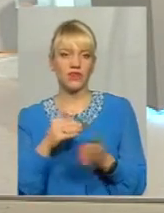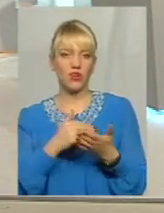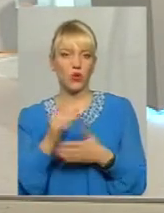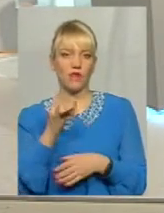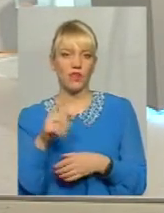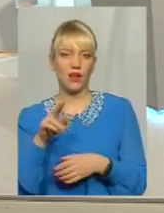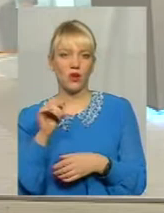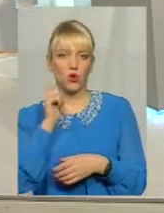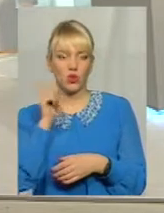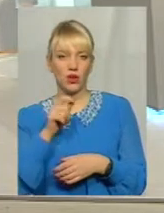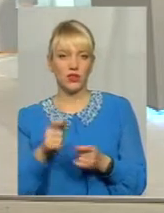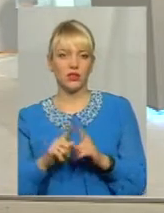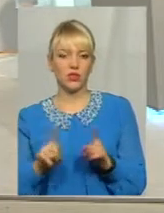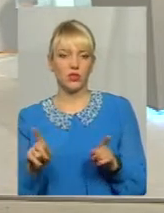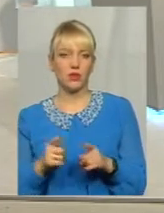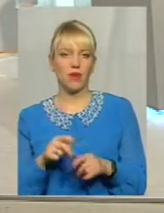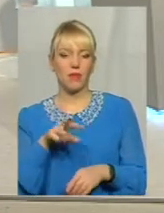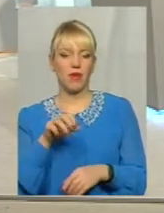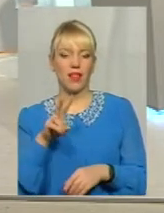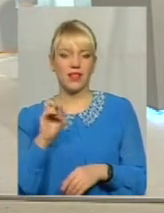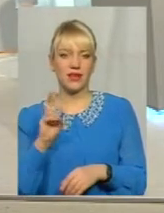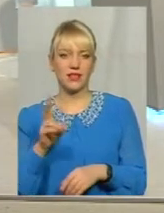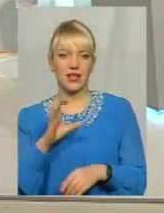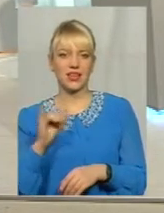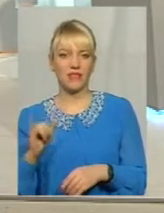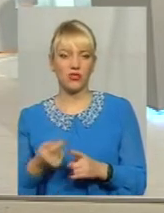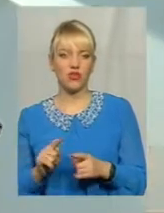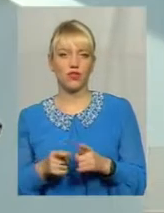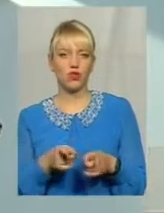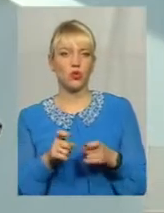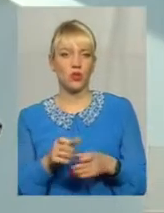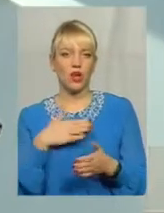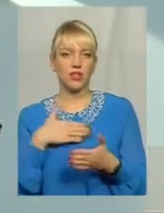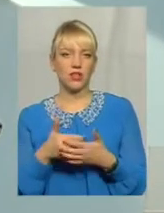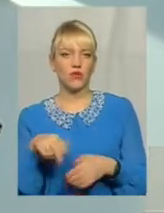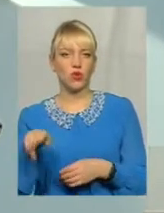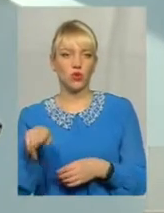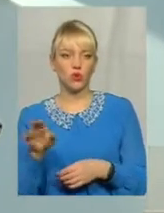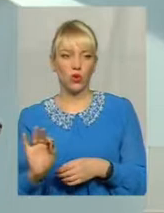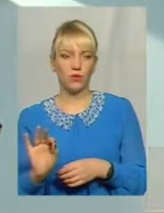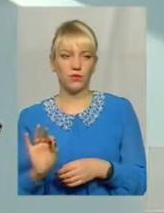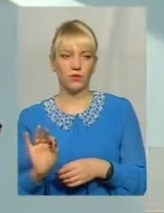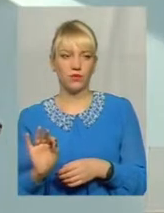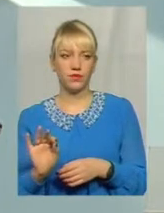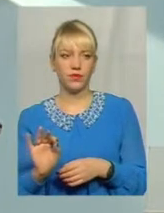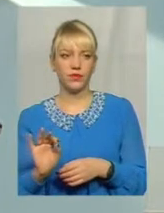Раді України, особливо Мельник Сергій Іванович, долучаються дуже активно до, скажімо,